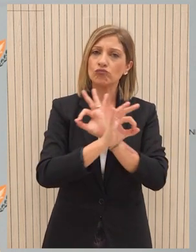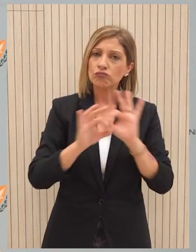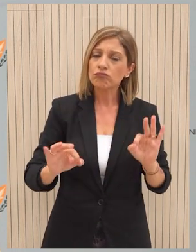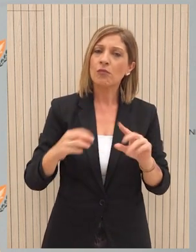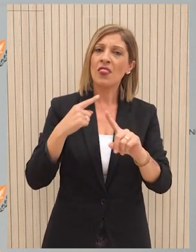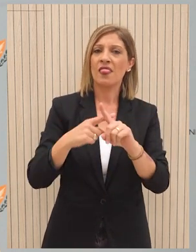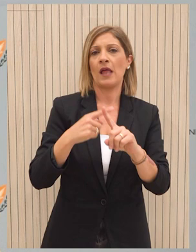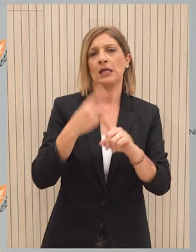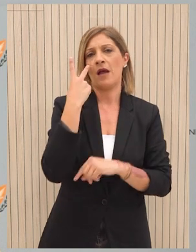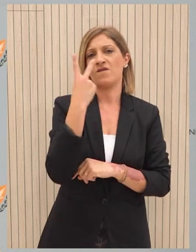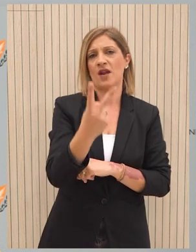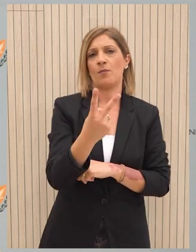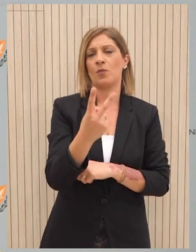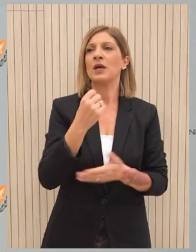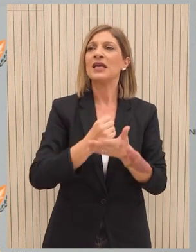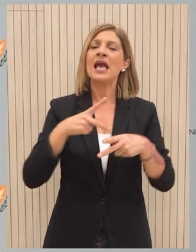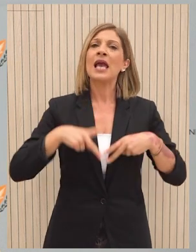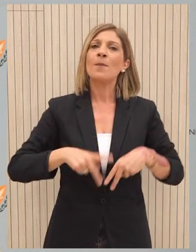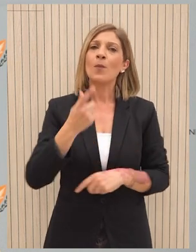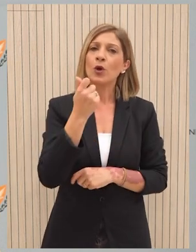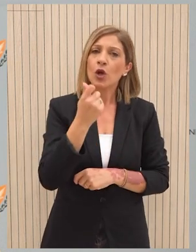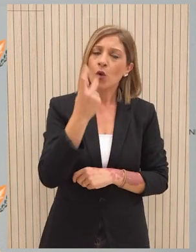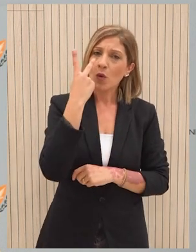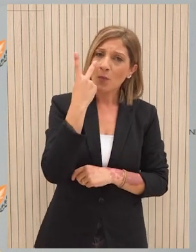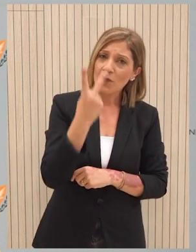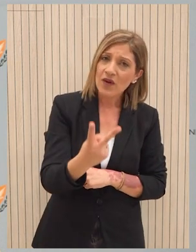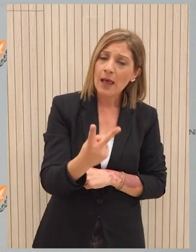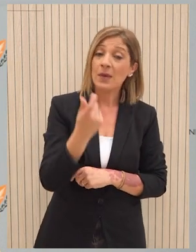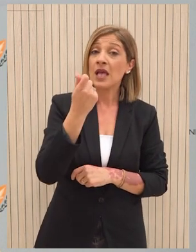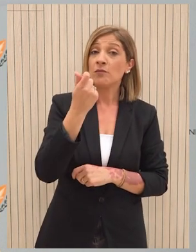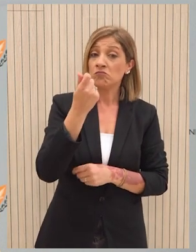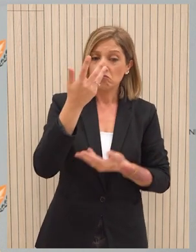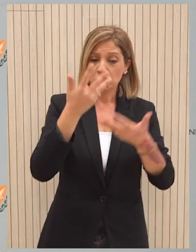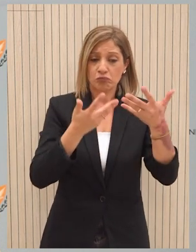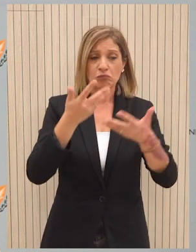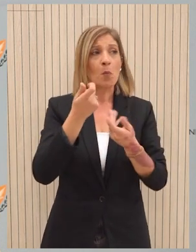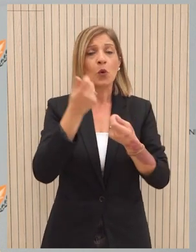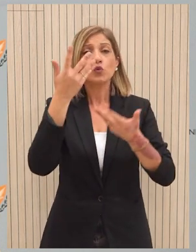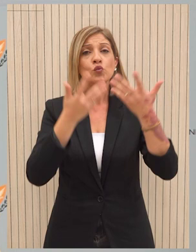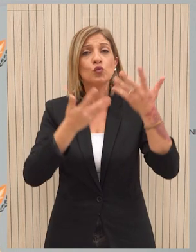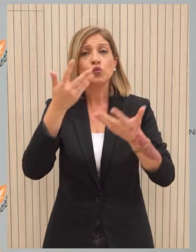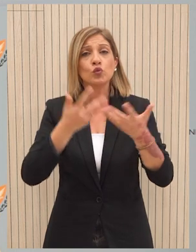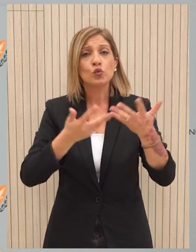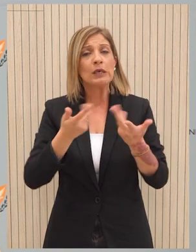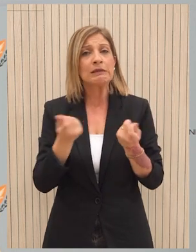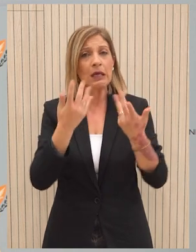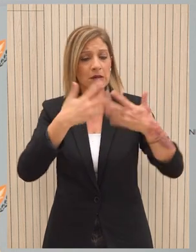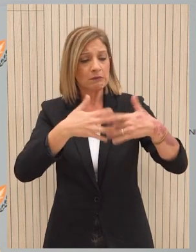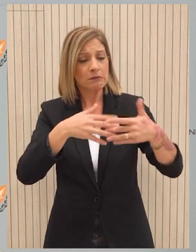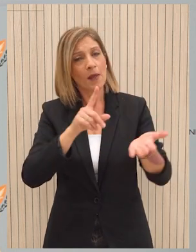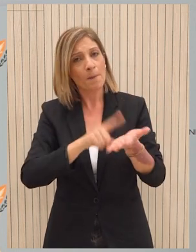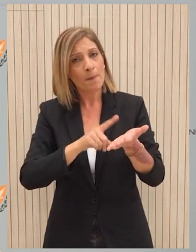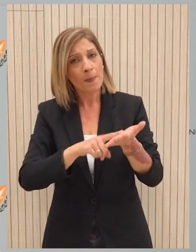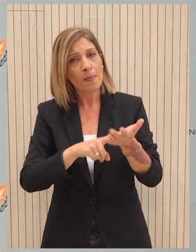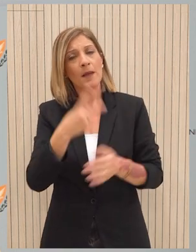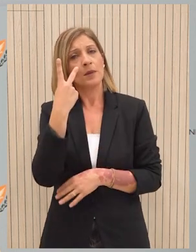χαμηλόμιστων συμπολιτών μας, του Υπουργείου Οικονομικών, το αξιολογεί, κοστολογεί στην βάση σεναρίων τα οποία έχει επεξεργαστεί. Θα πρέπει